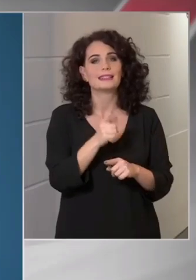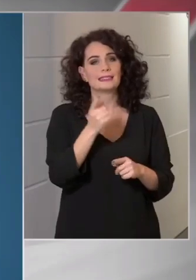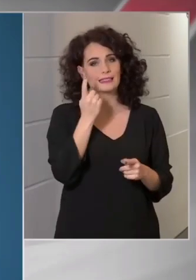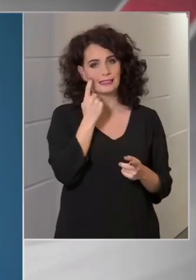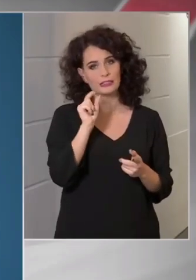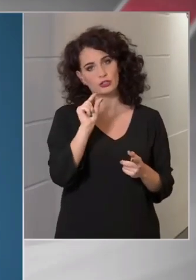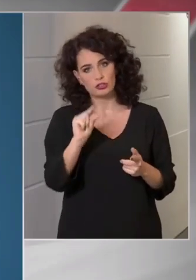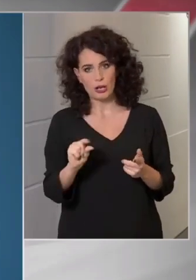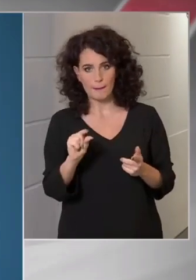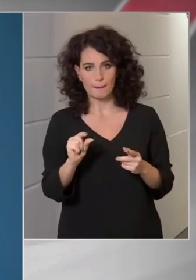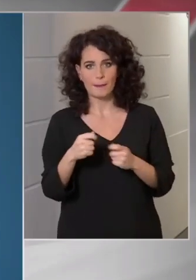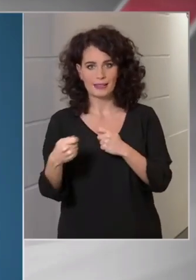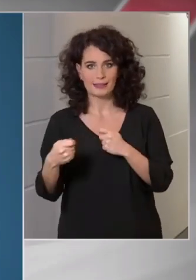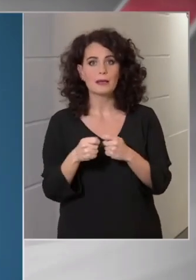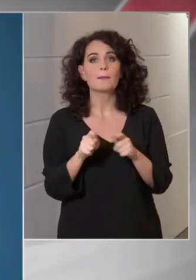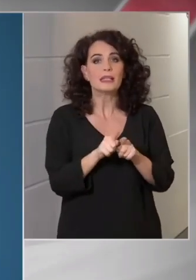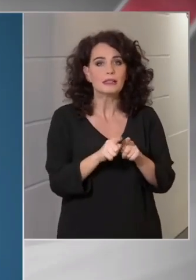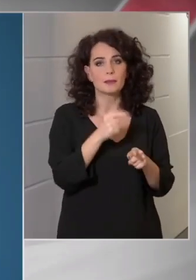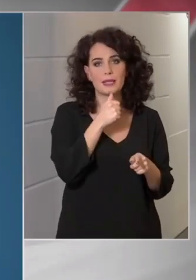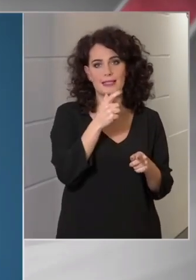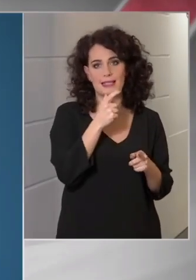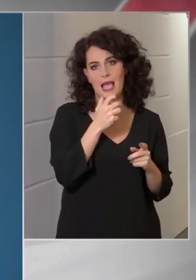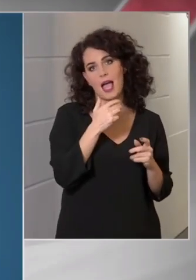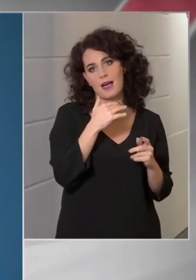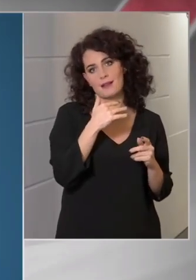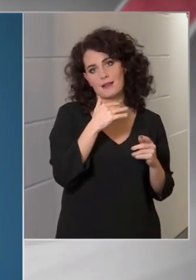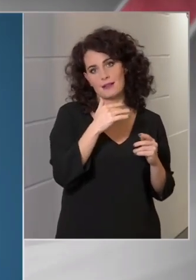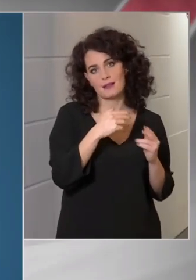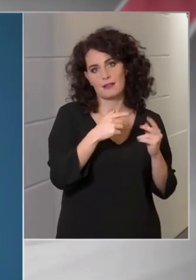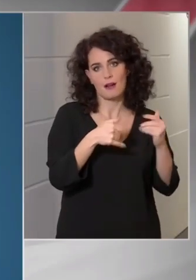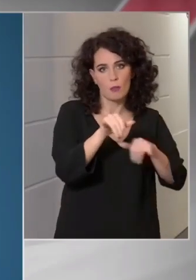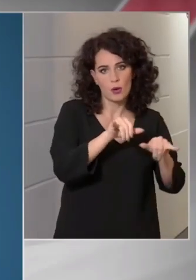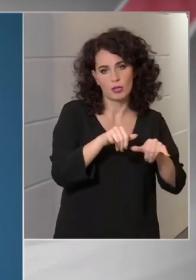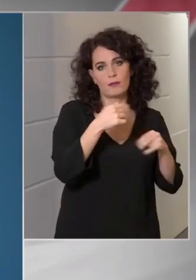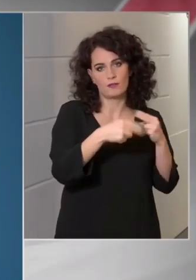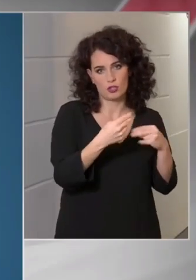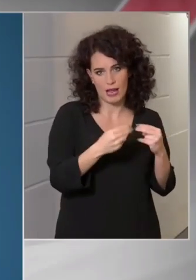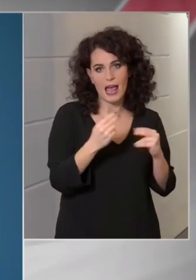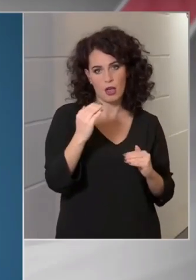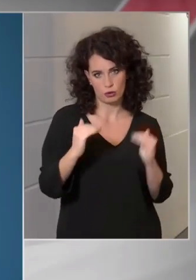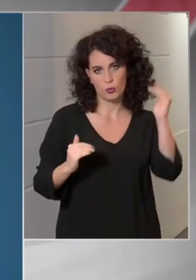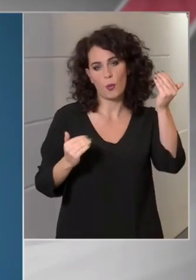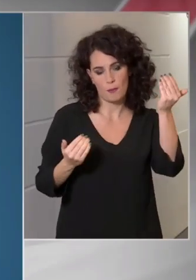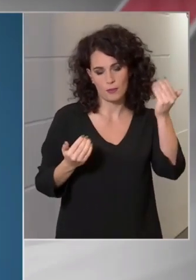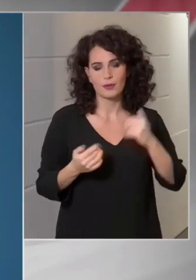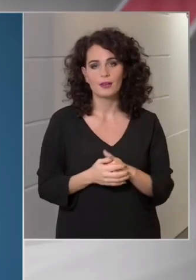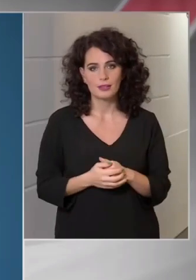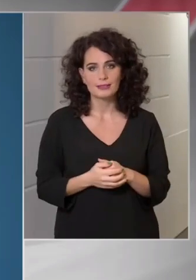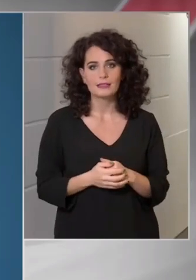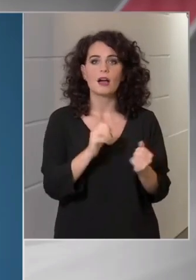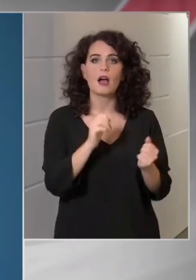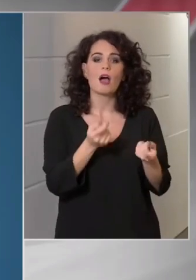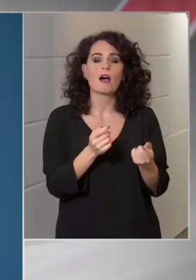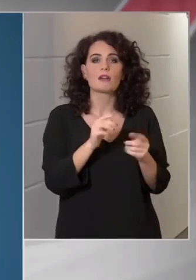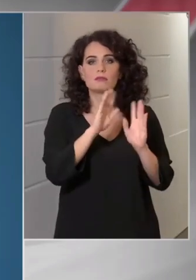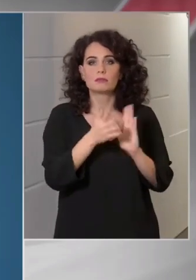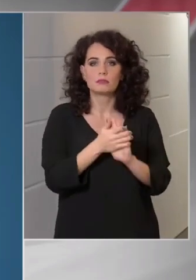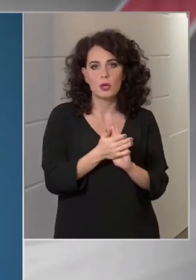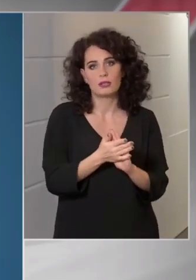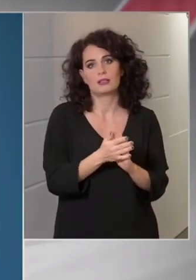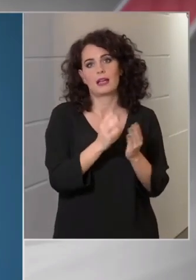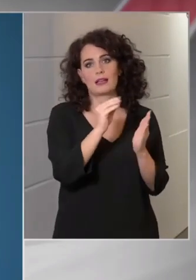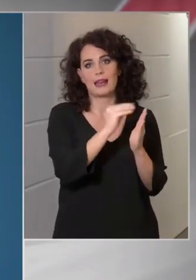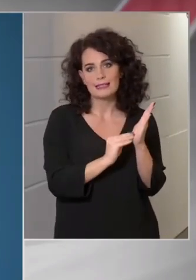van jelen, mint maga a PCR laboratóriumi vizsgálat. Tehát a számnak a jelentős többsége az PCR